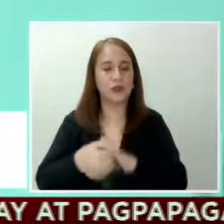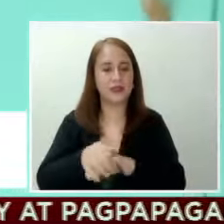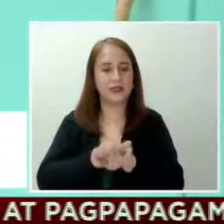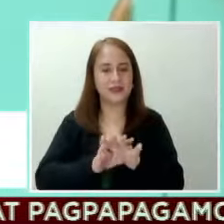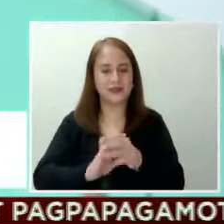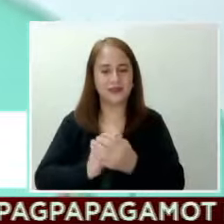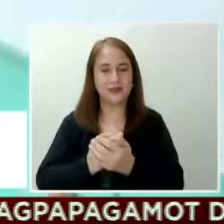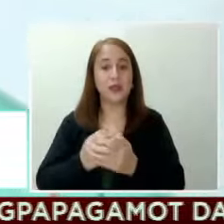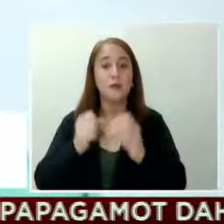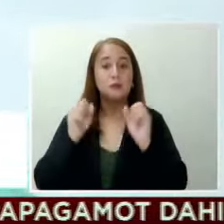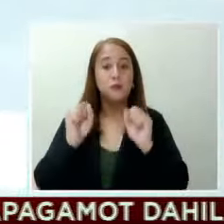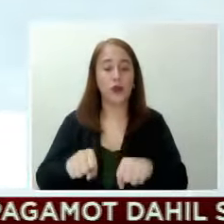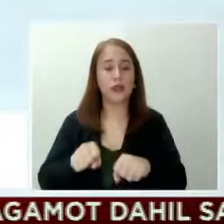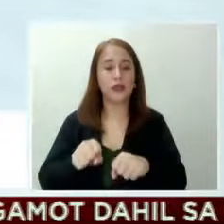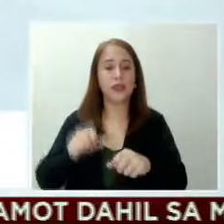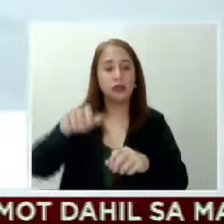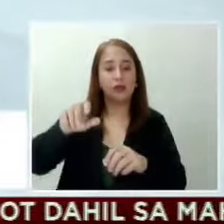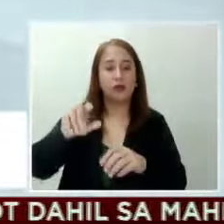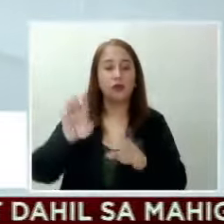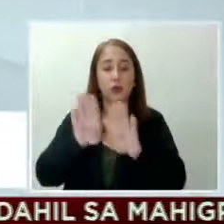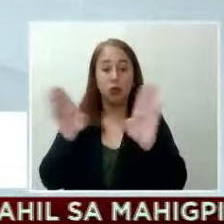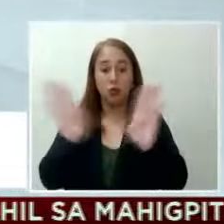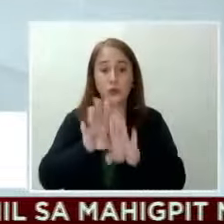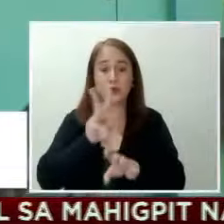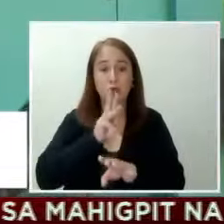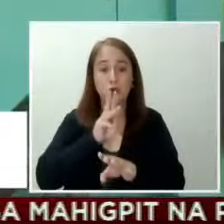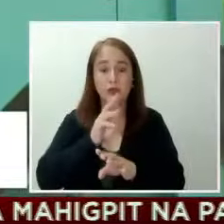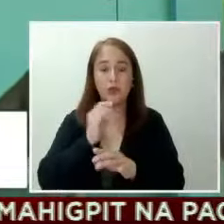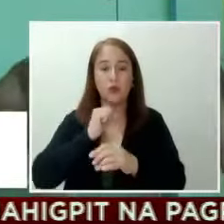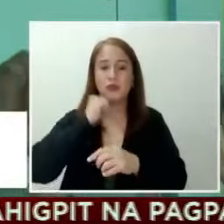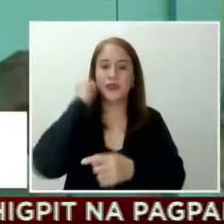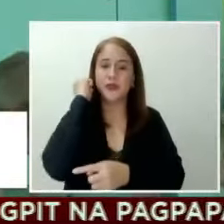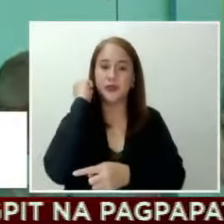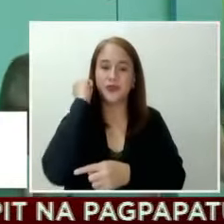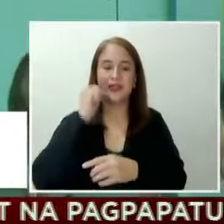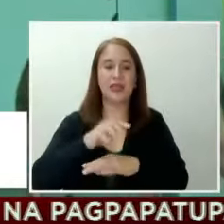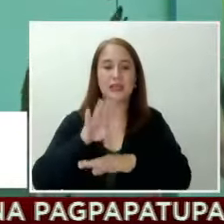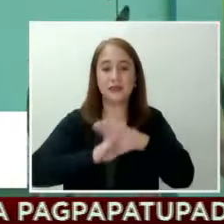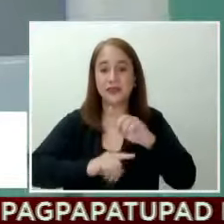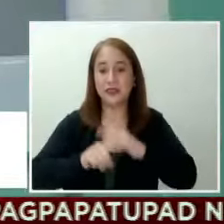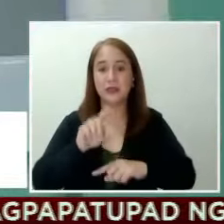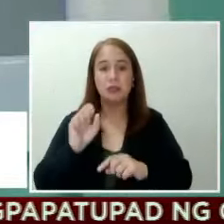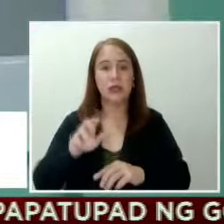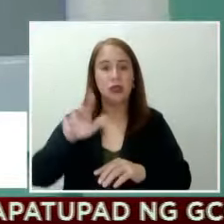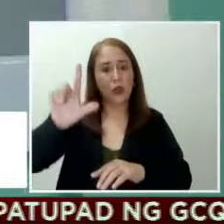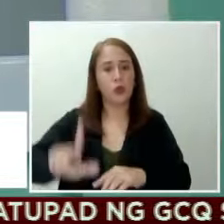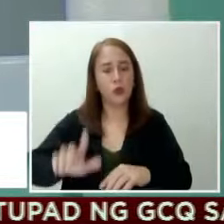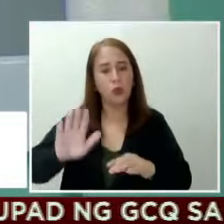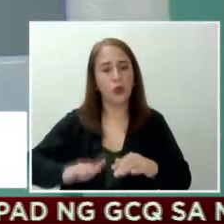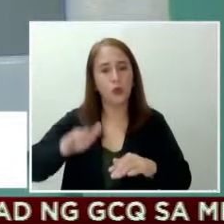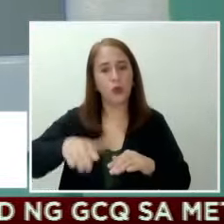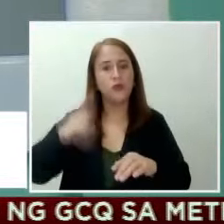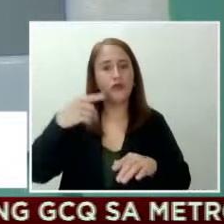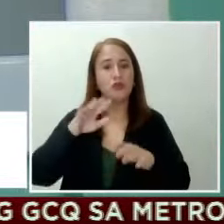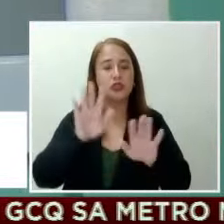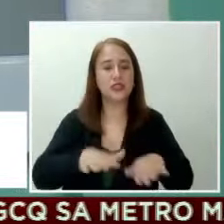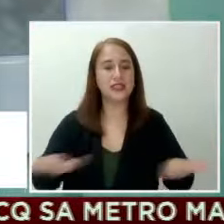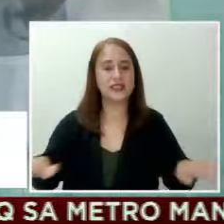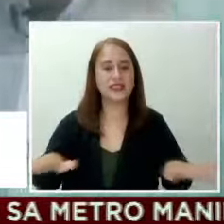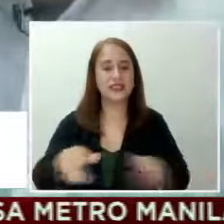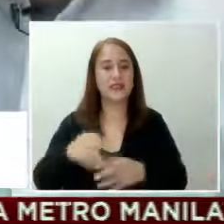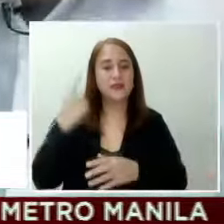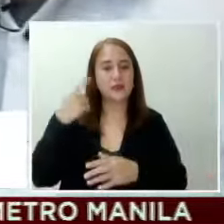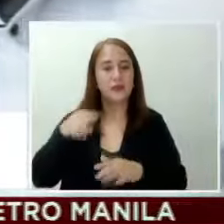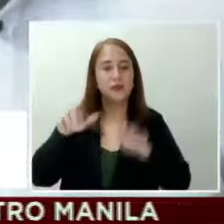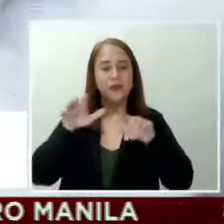Pwedeng magsara ng gripo gamit ang siko at paa. Mayroon ding mas mababang lababo para sa mga bata at PWG.